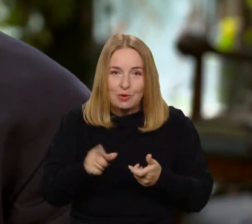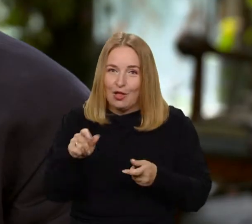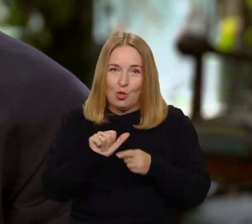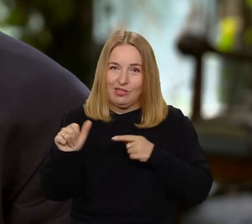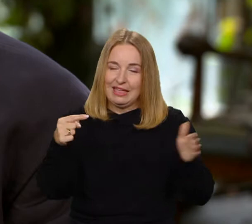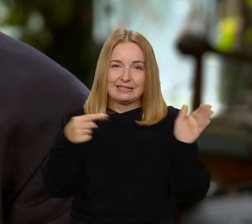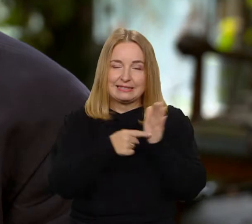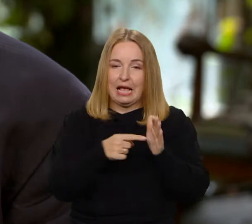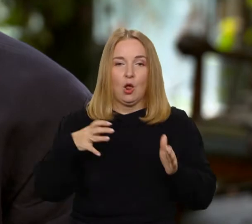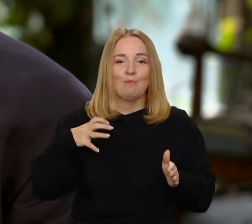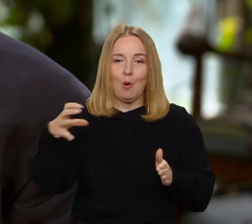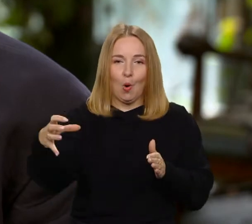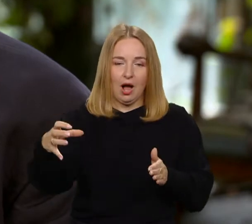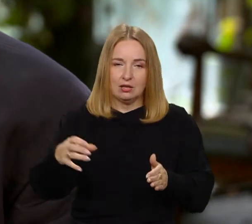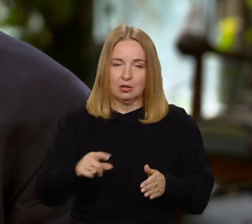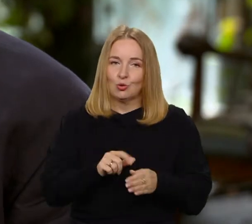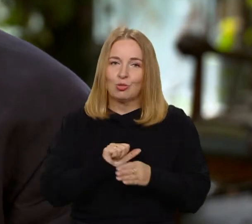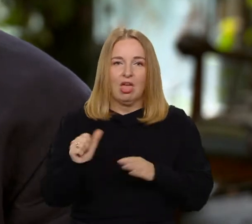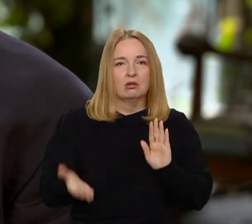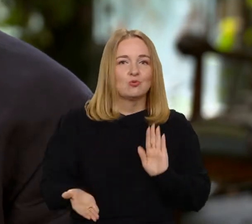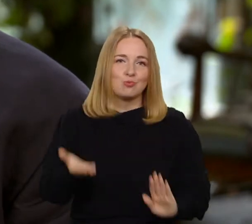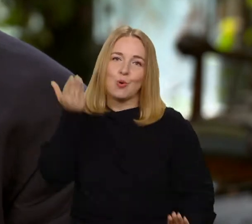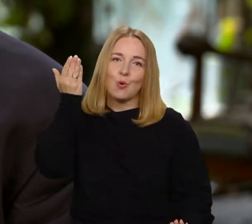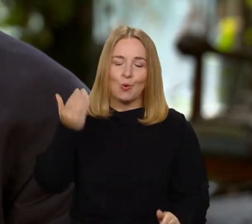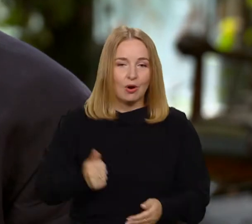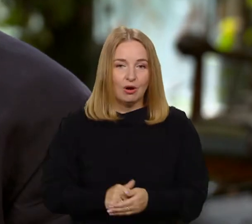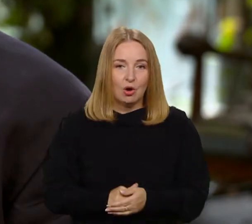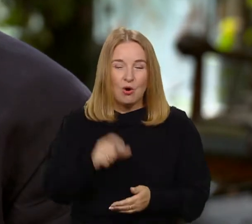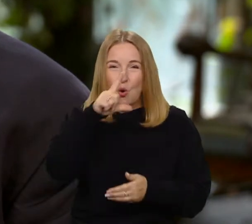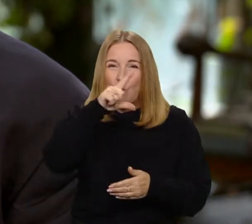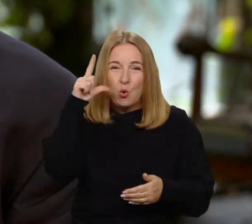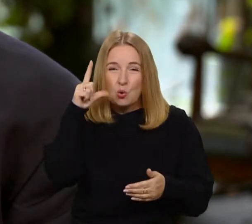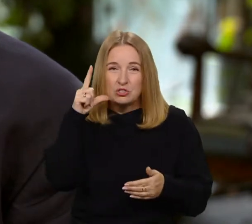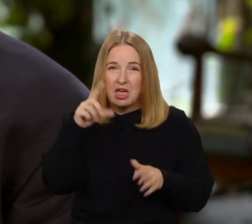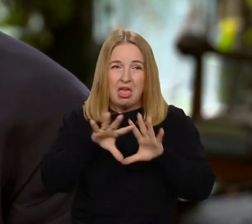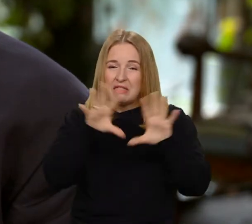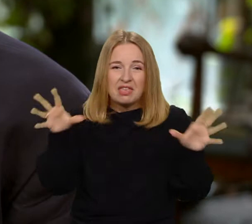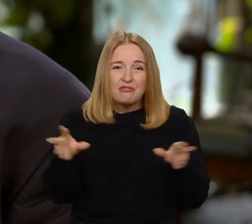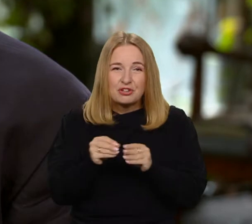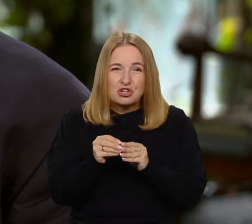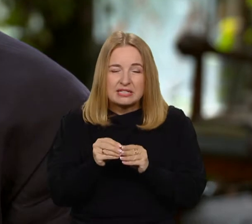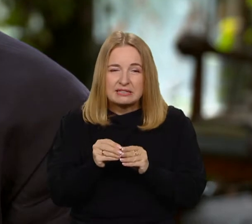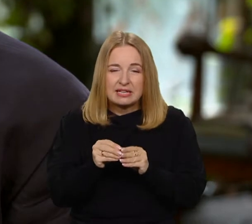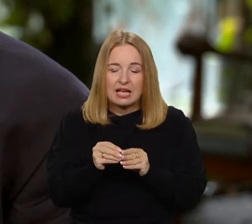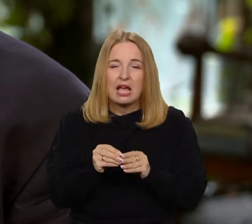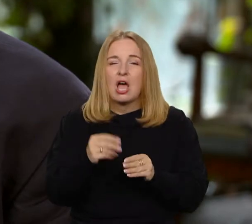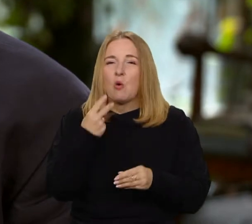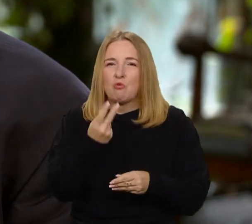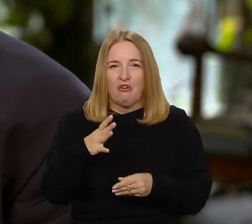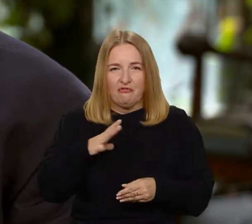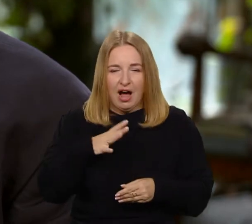Niekoniecznie prowadzi do prestiżu. Dzisiaj są ludzie, którzy nie cenią umysłu i wykształcenia i